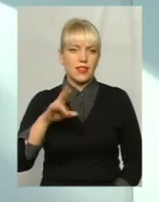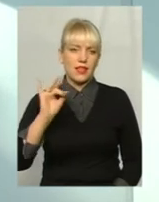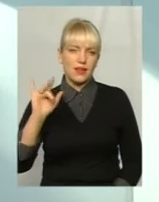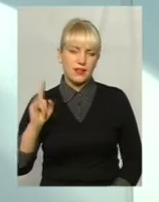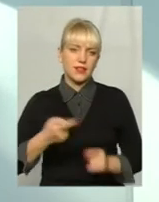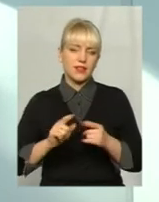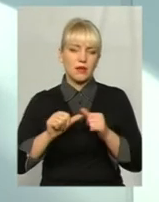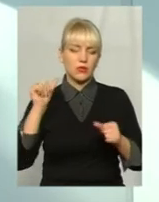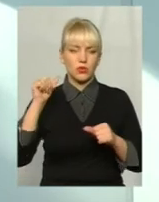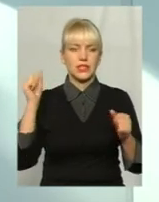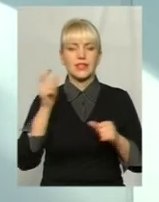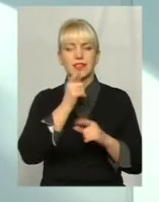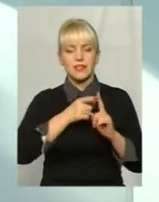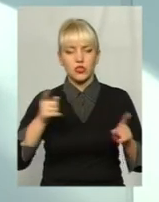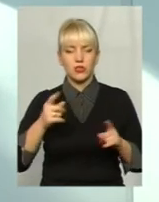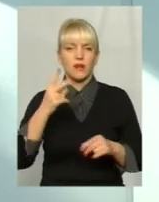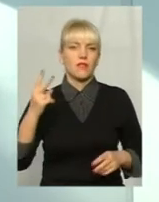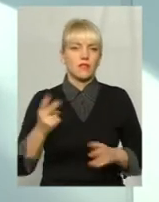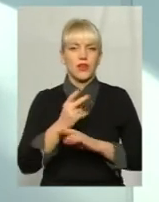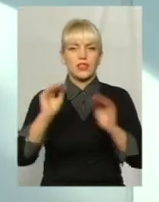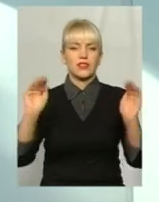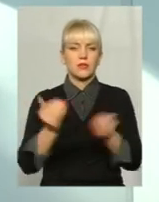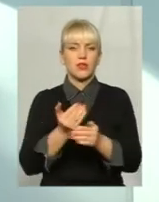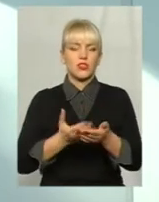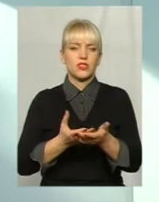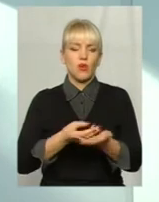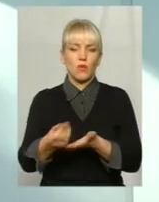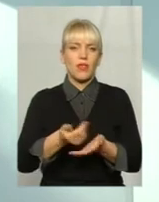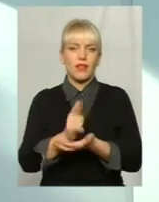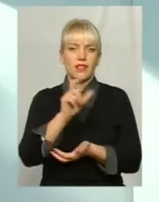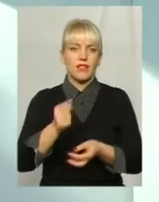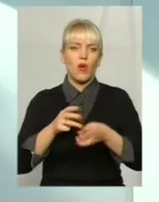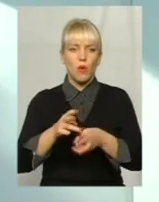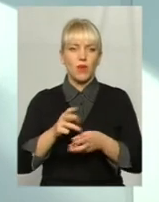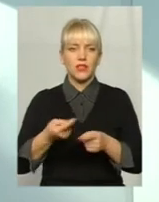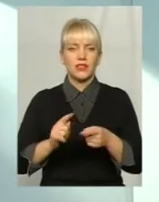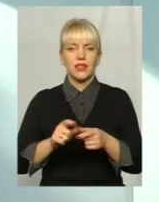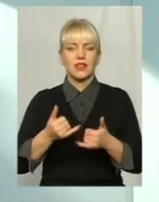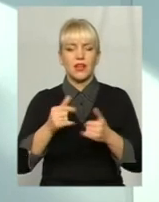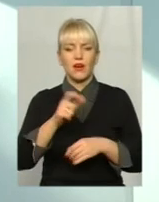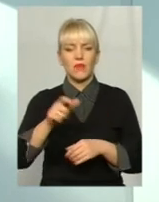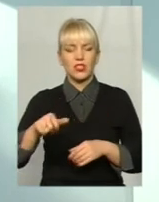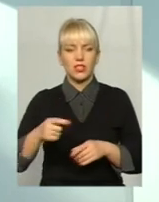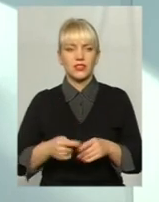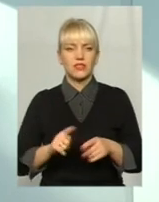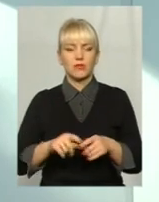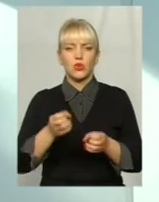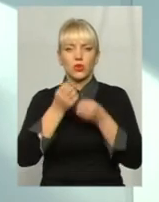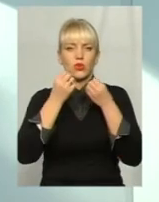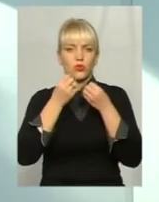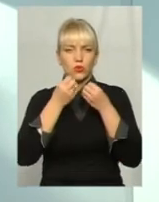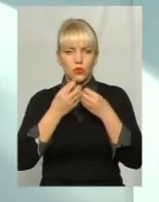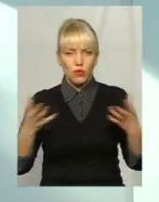значно суттєво, майже вдвічі зменшується оплата за опалення. Це для мешканців дуже, будемо казати,